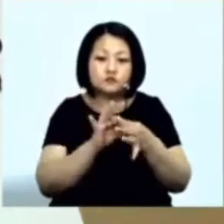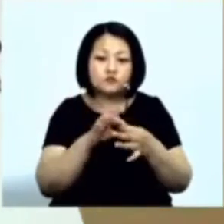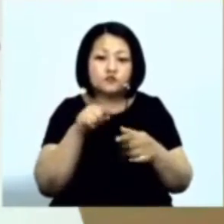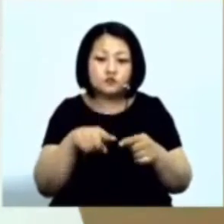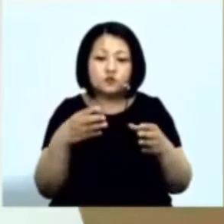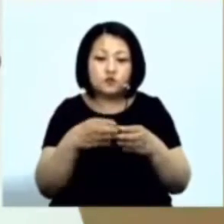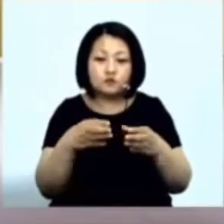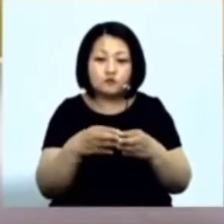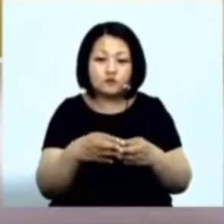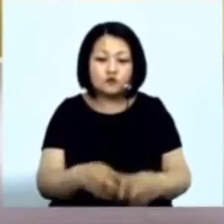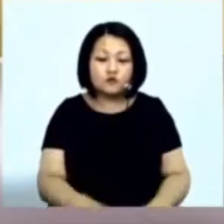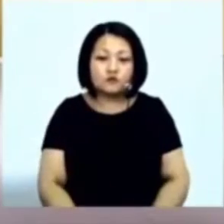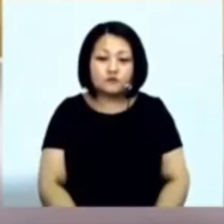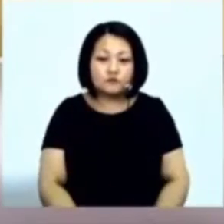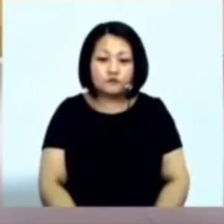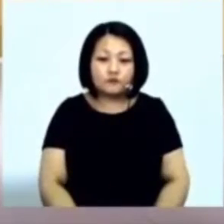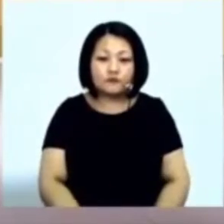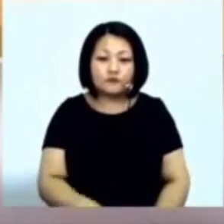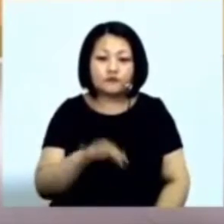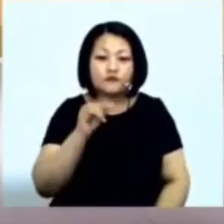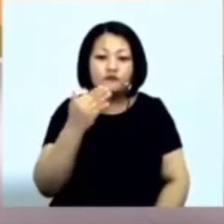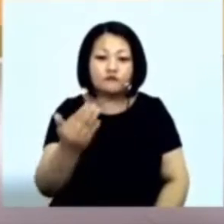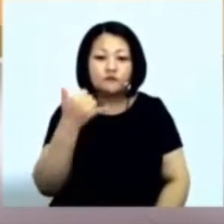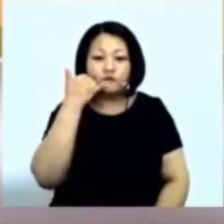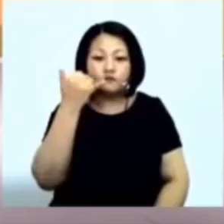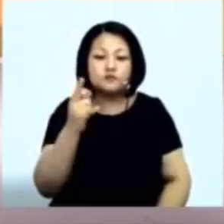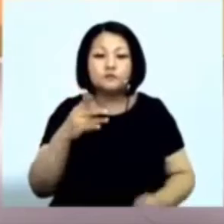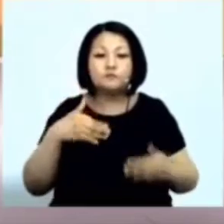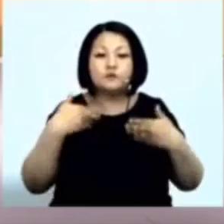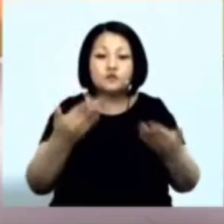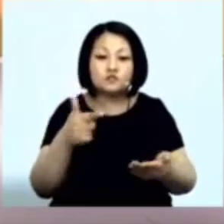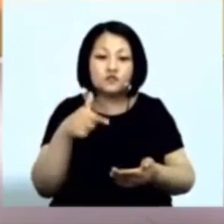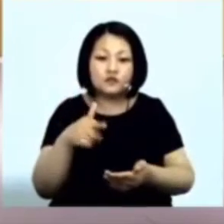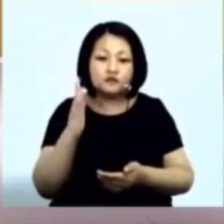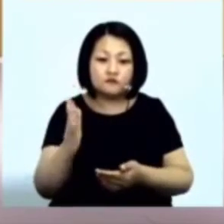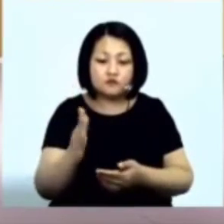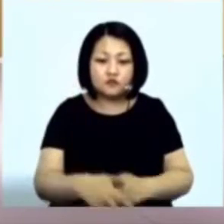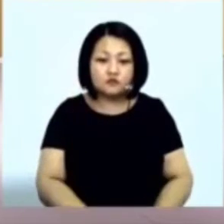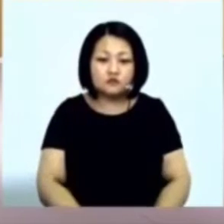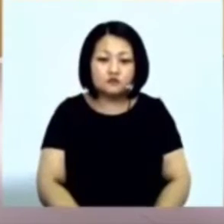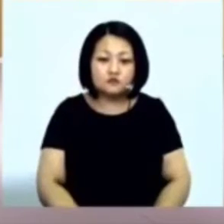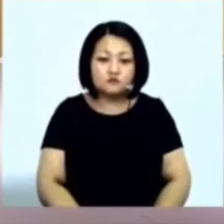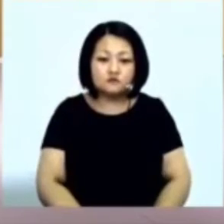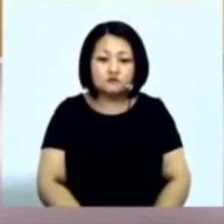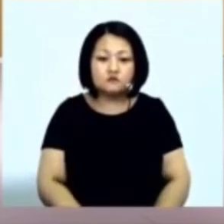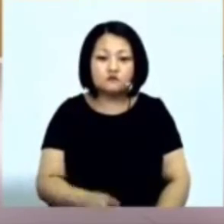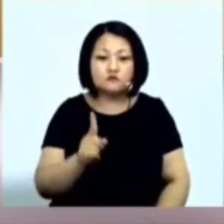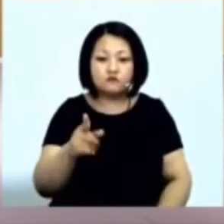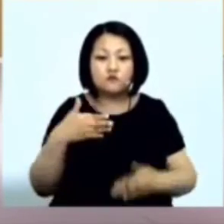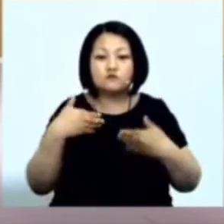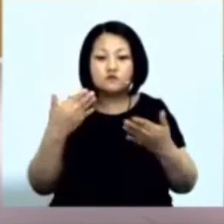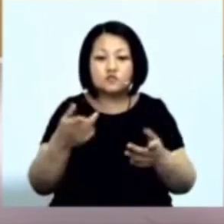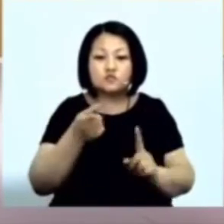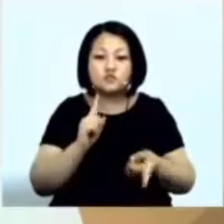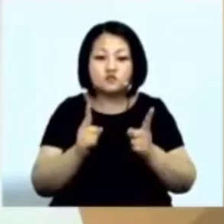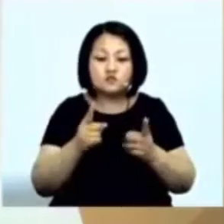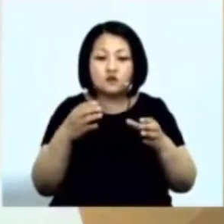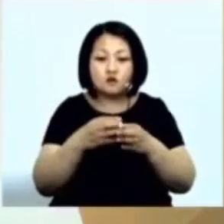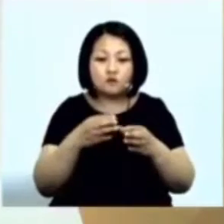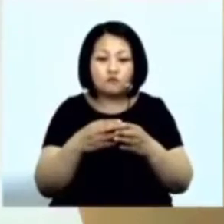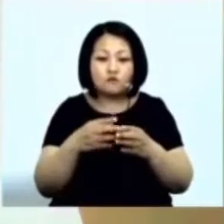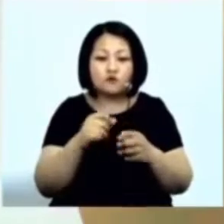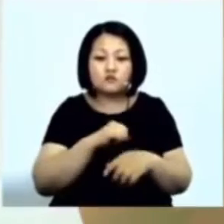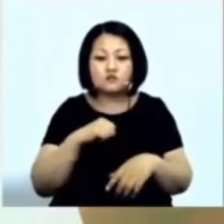попали в список И вам позвонили И предложили Гринвей Вам предложили Действительно Компанию Достойник Которая